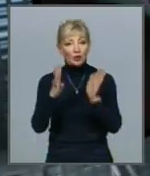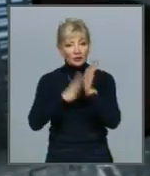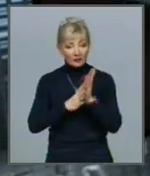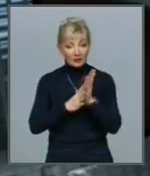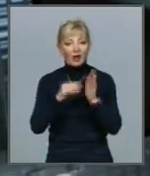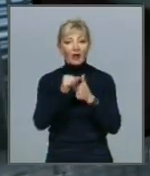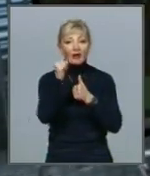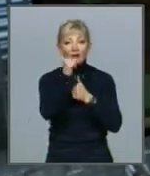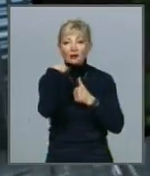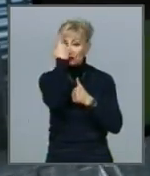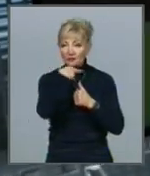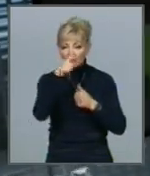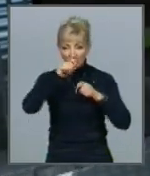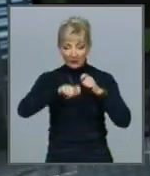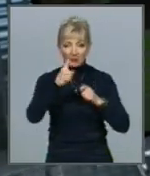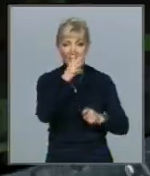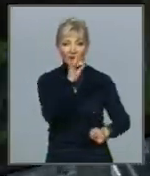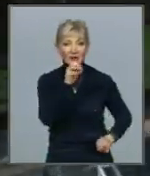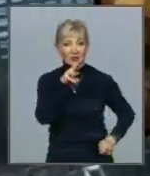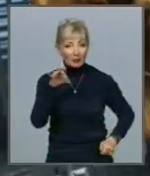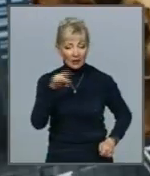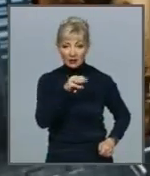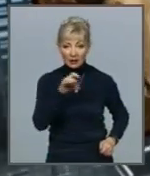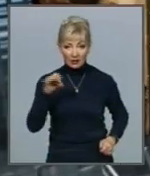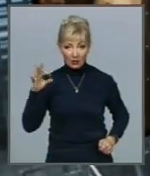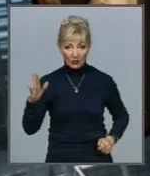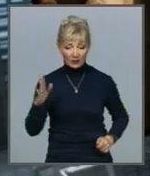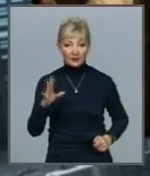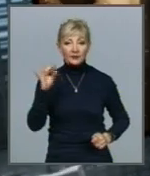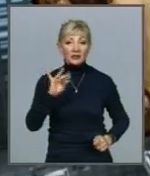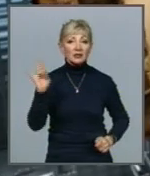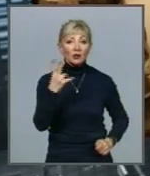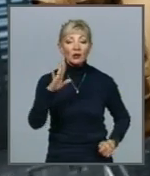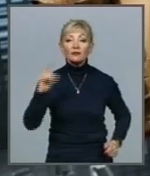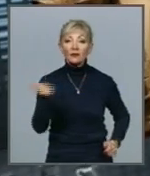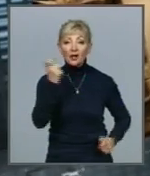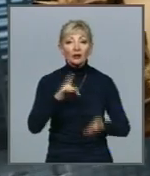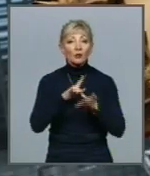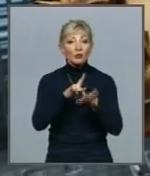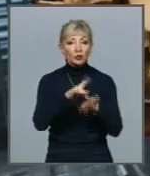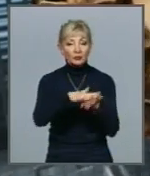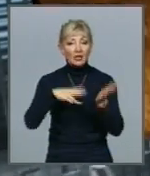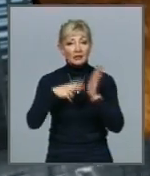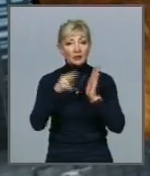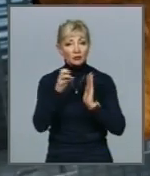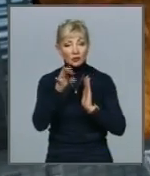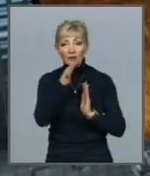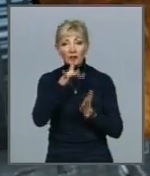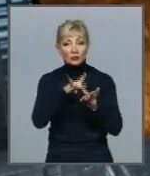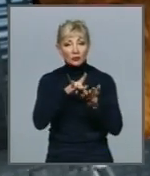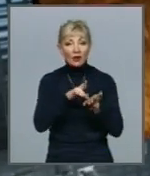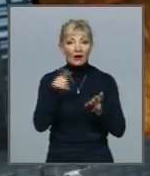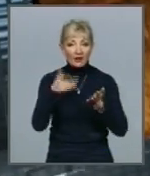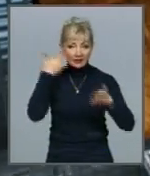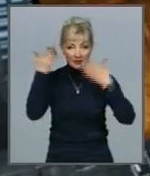Особисто його проінспектував перший віцемер Ігор Терехов Із Миколаєва до Харкова подорож тривала 7 годин. Під час мандрівки вони